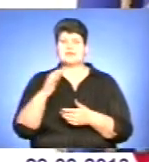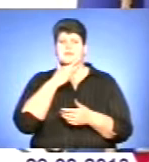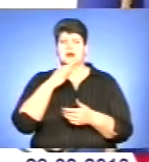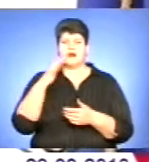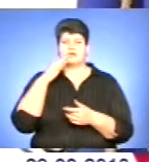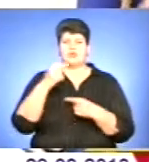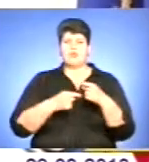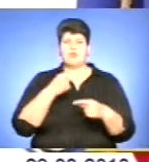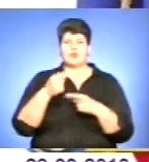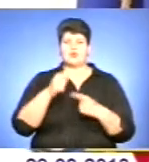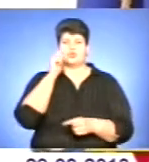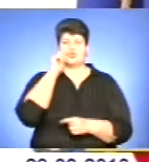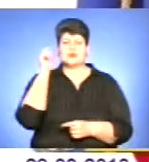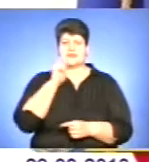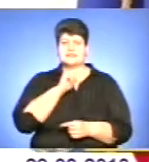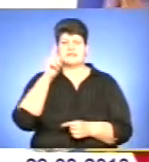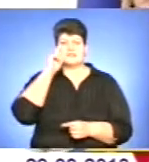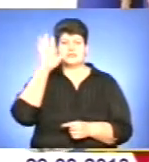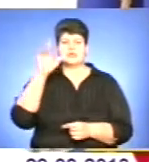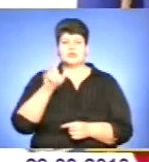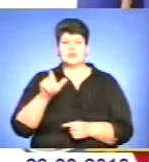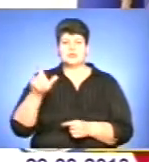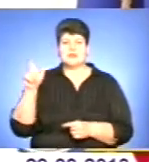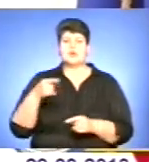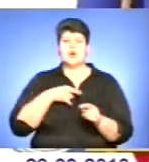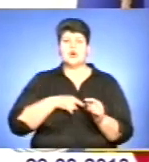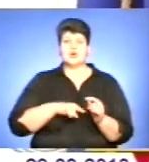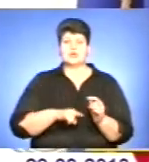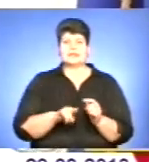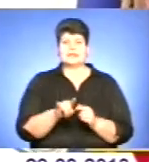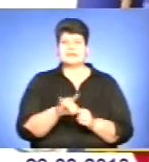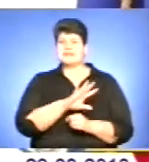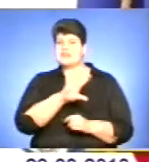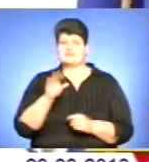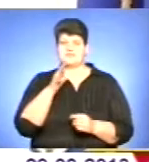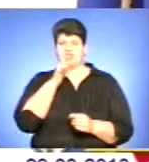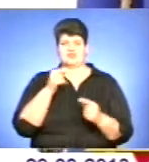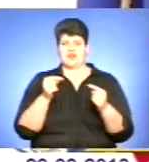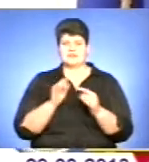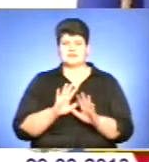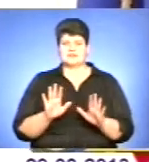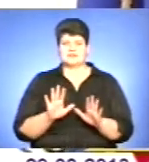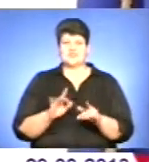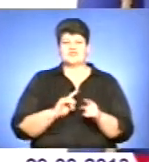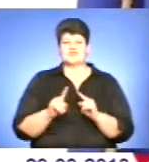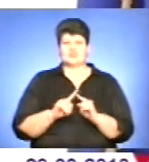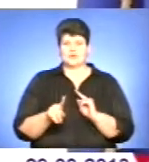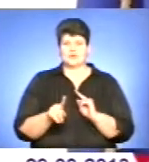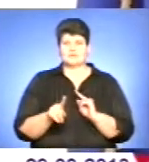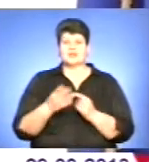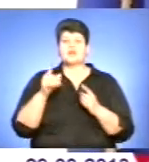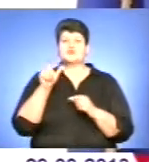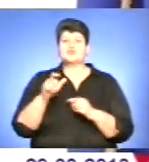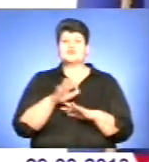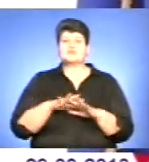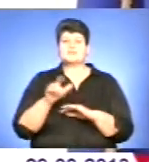українців, визначених діячів, родилися не в свій час, тобто можливо занадто скоро. Суспільство